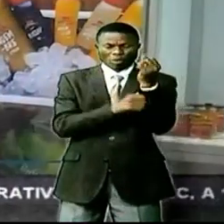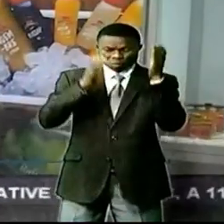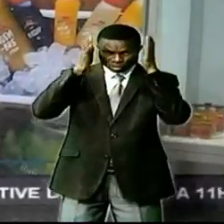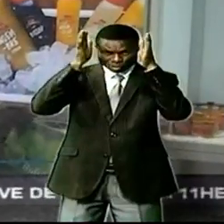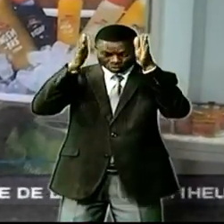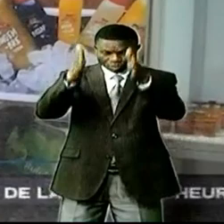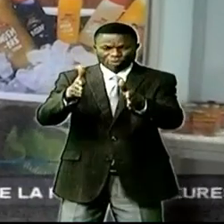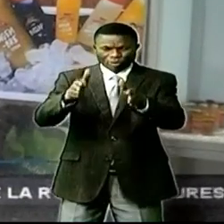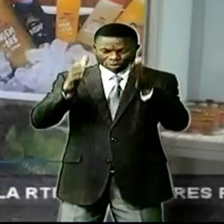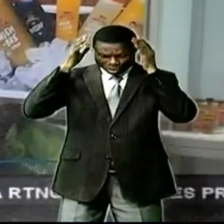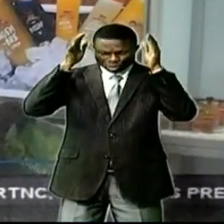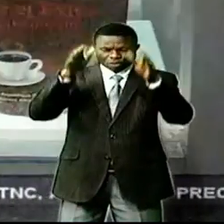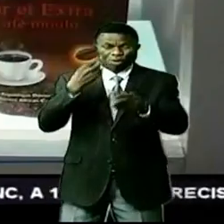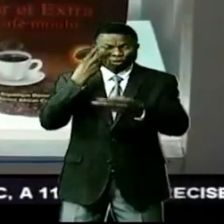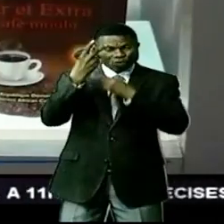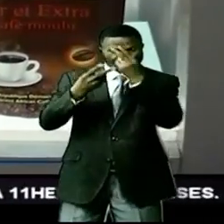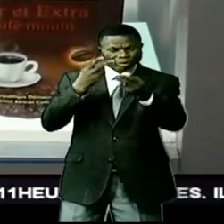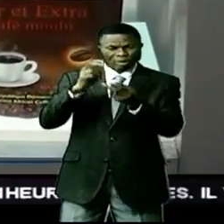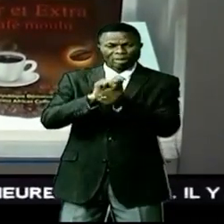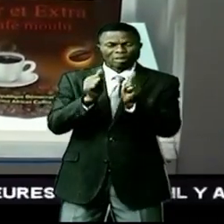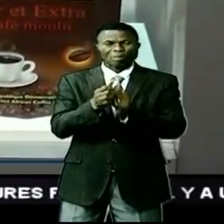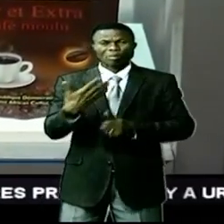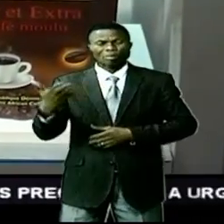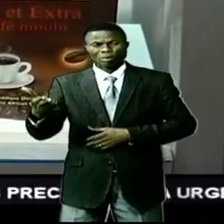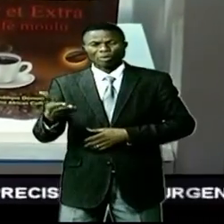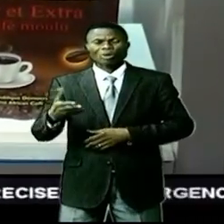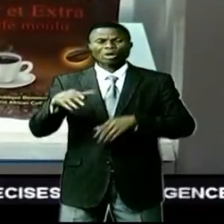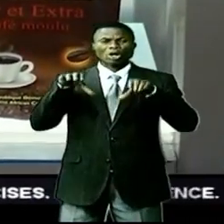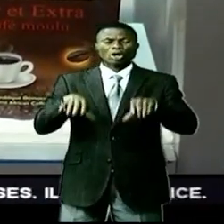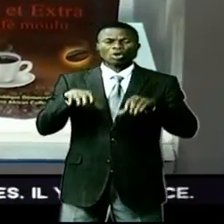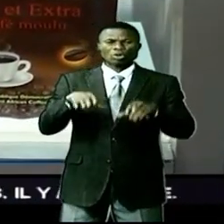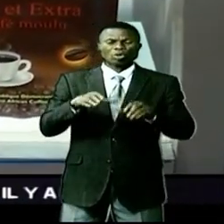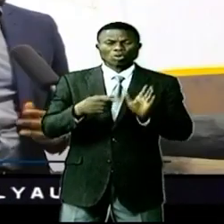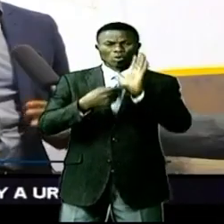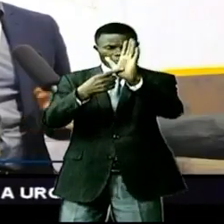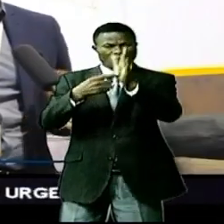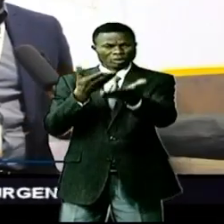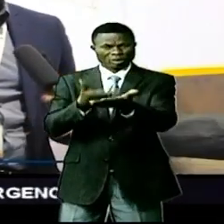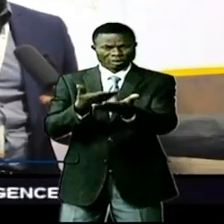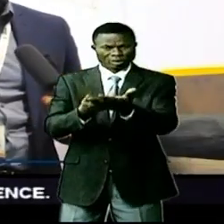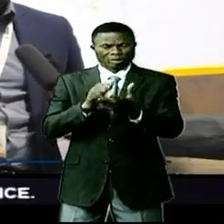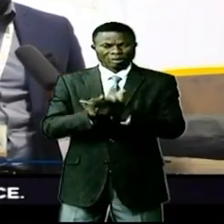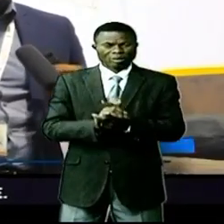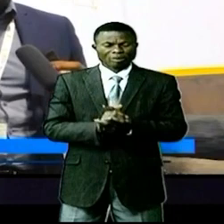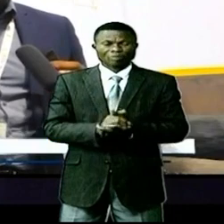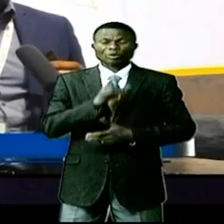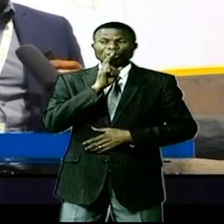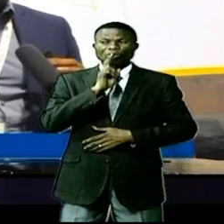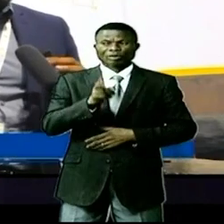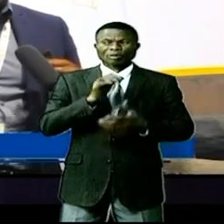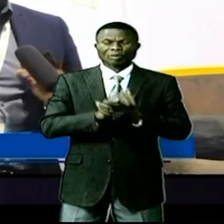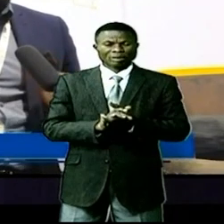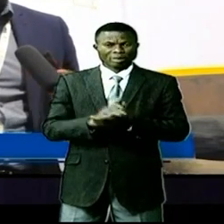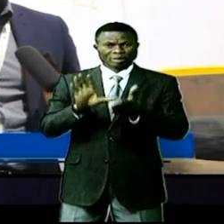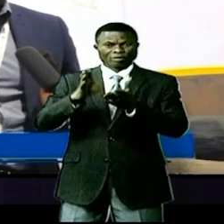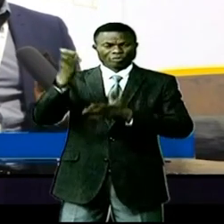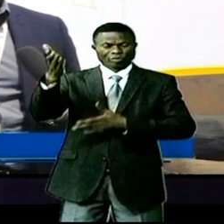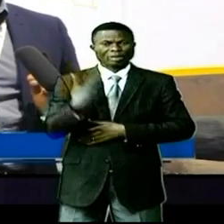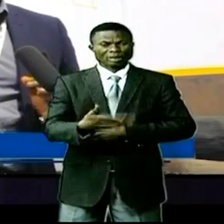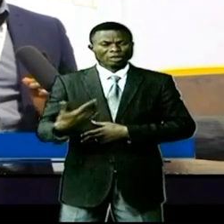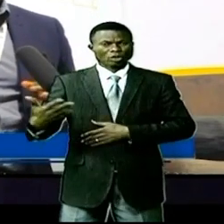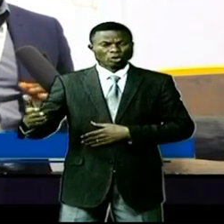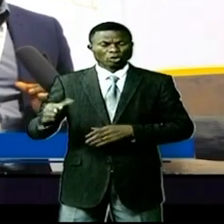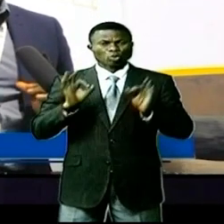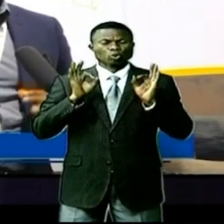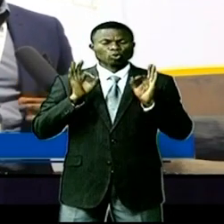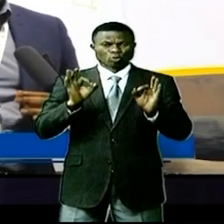et une attention particulière aux produits made in Congo en exposition. C'est complètement quelque chose d